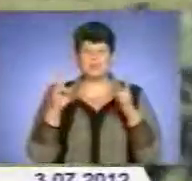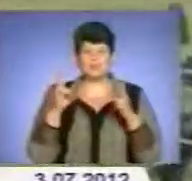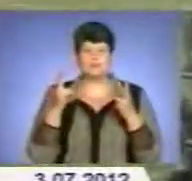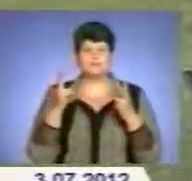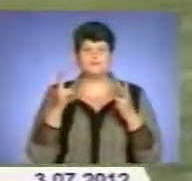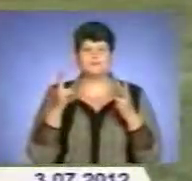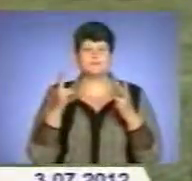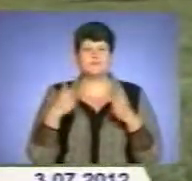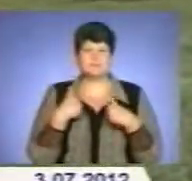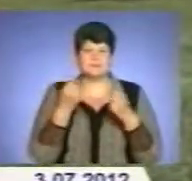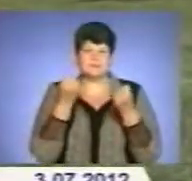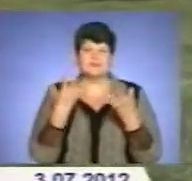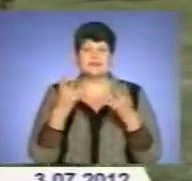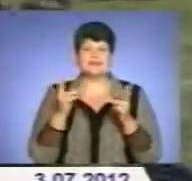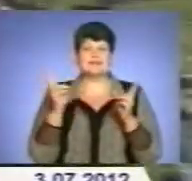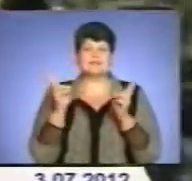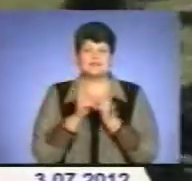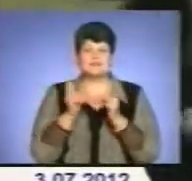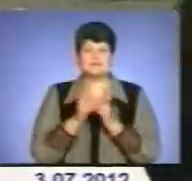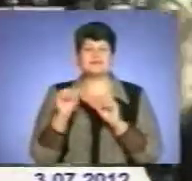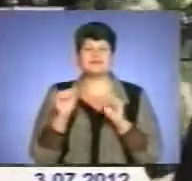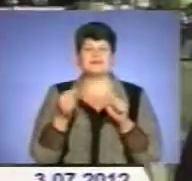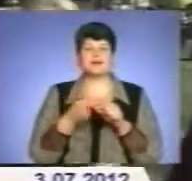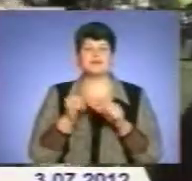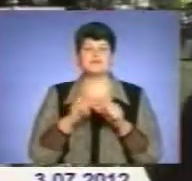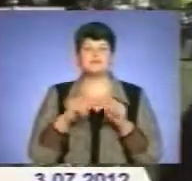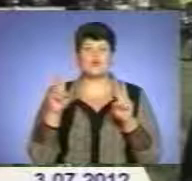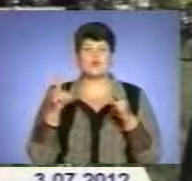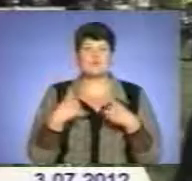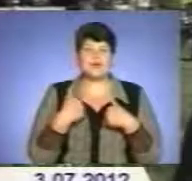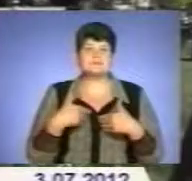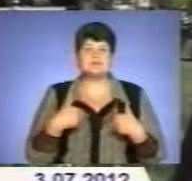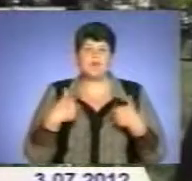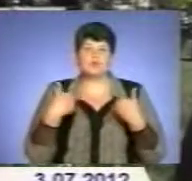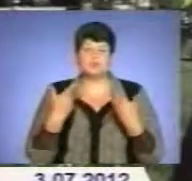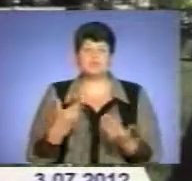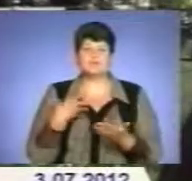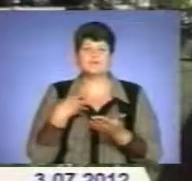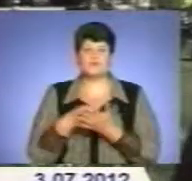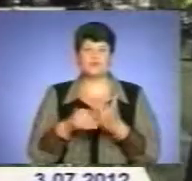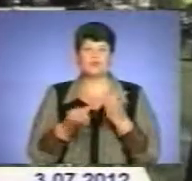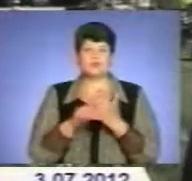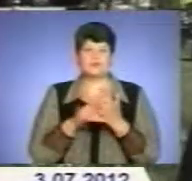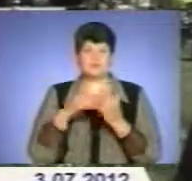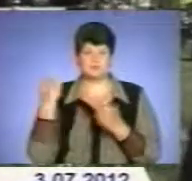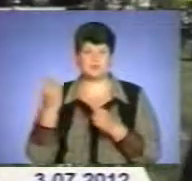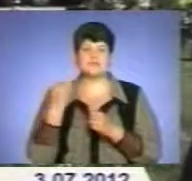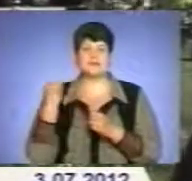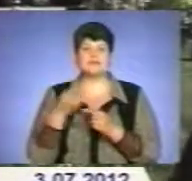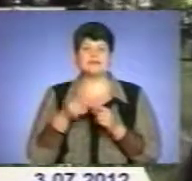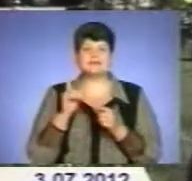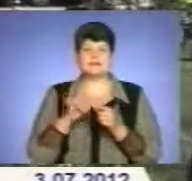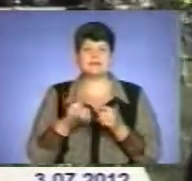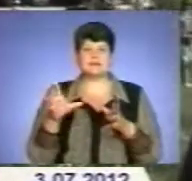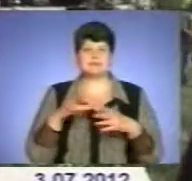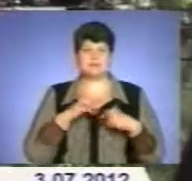І ми так зустрілися з керівниками цього клубу. І я їм запропонував свою допомогу, вони дуже зацікавилися їм. І так ми